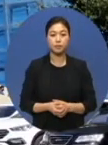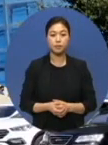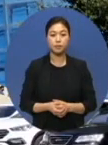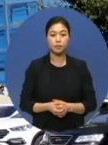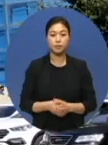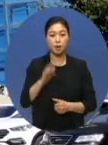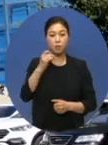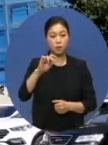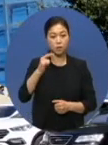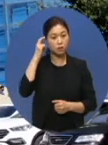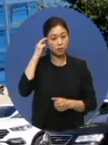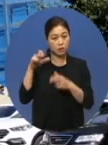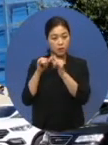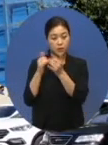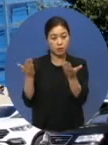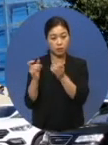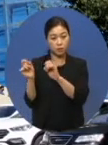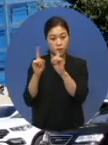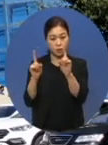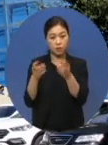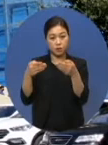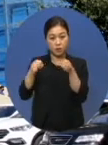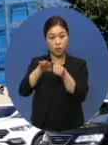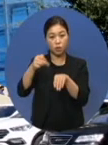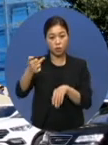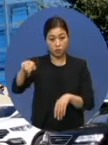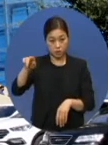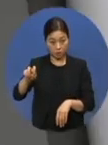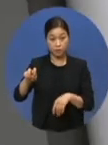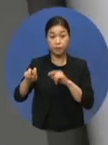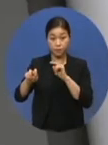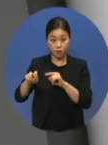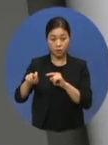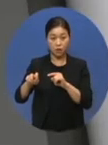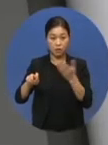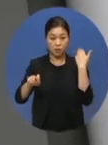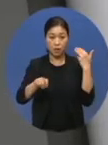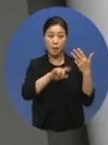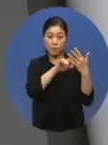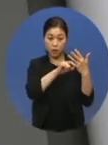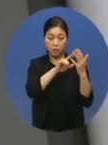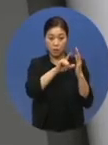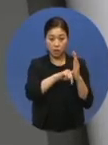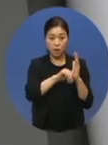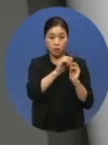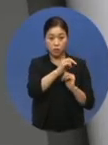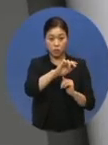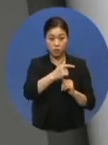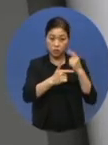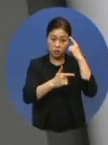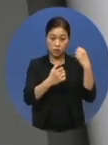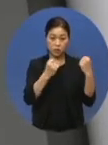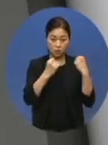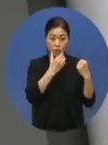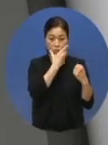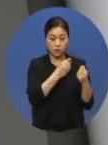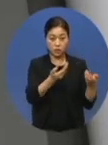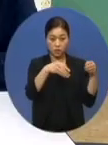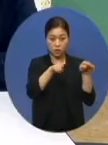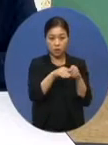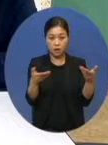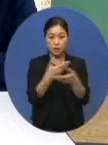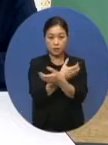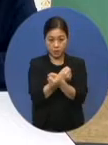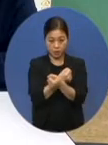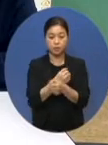포천 정신장애인 직업재활시설 공감은 지난 8월 포천시 정신건강복지센터와 업무 협약을